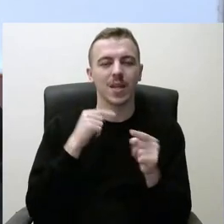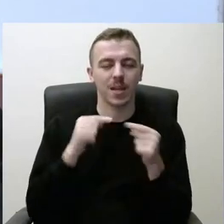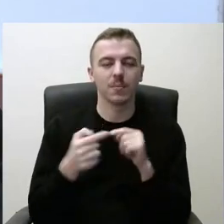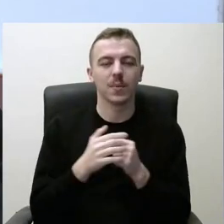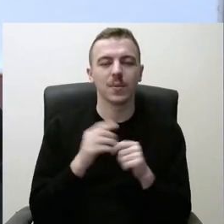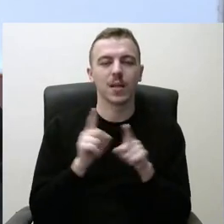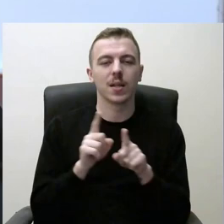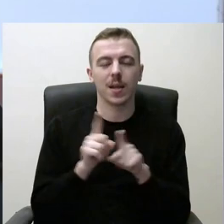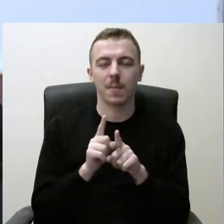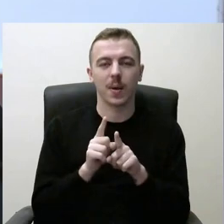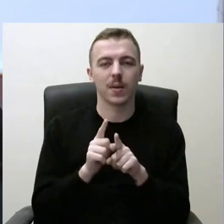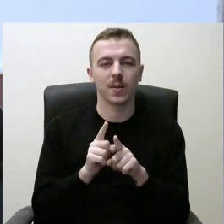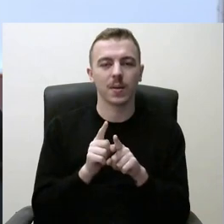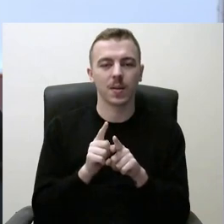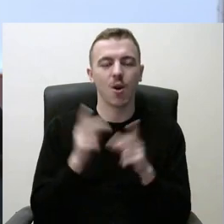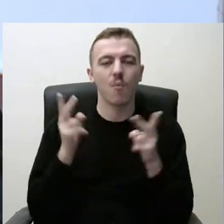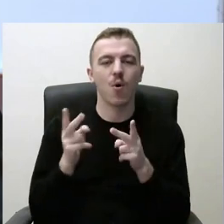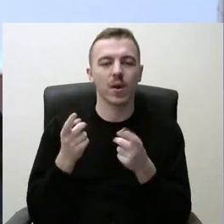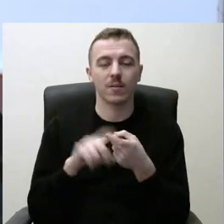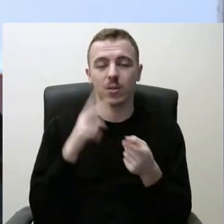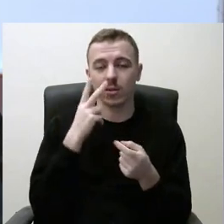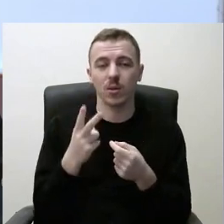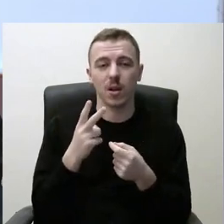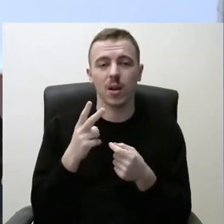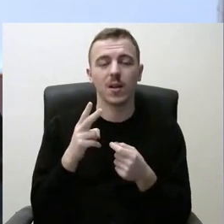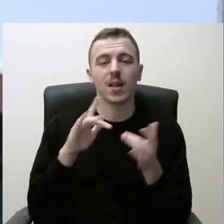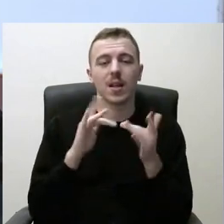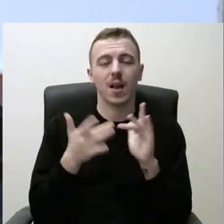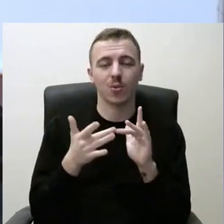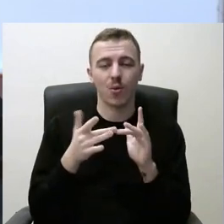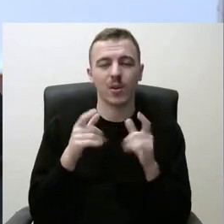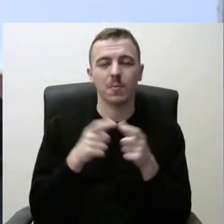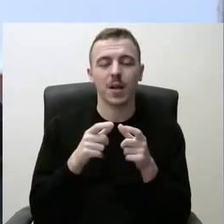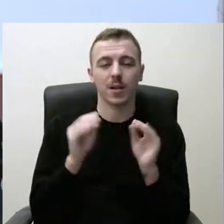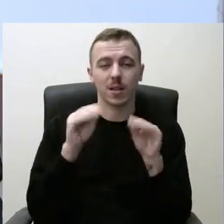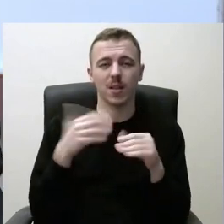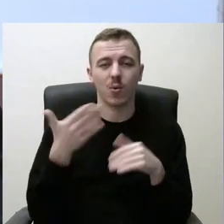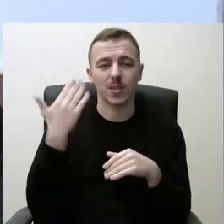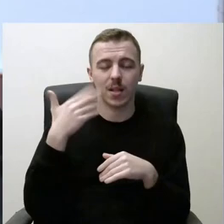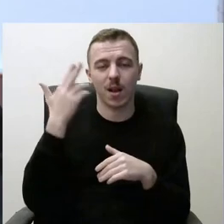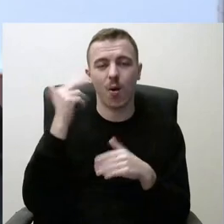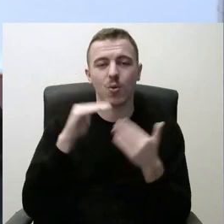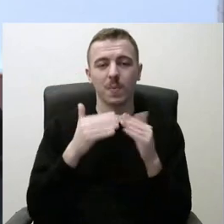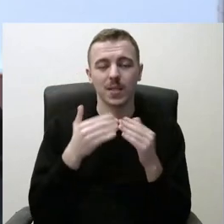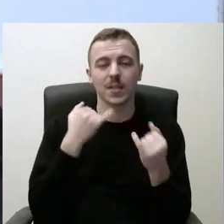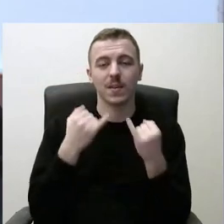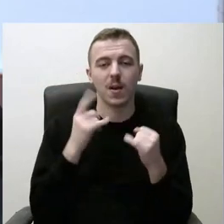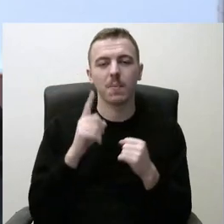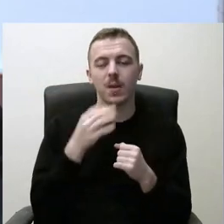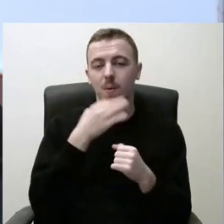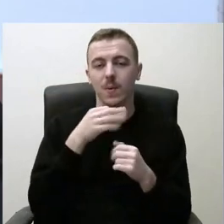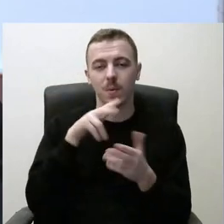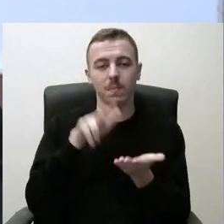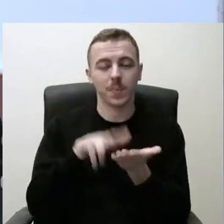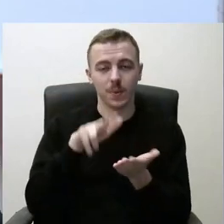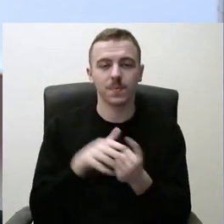poreikius, tai elektroninio bileto įdėgymas jau yra kalbama seniai su Kauno miestu, bet dar to sprendimo vis